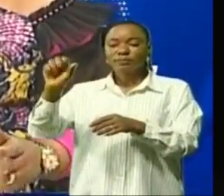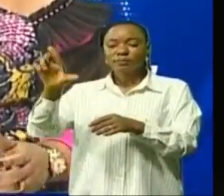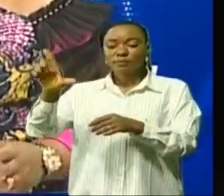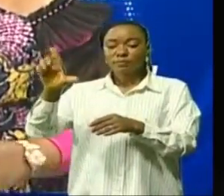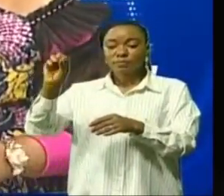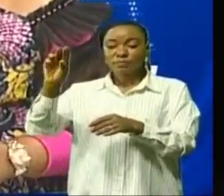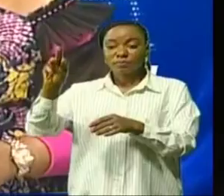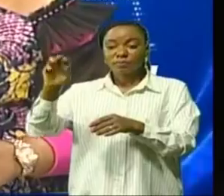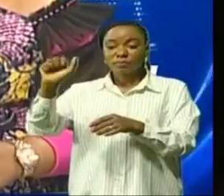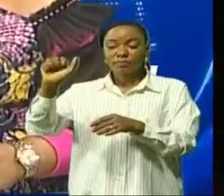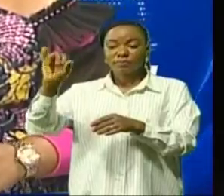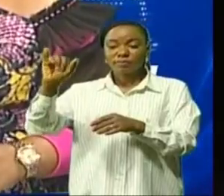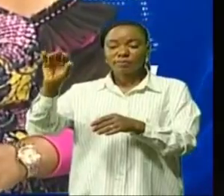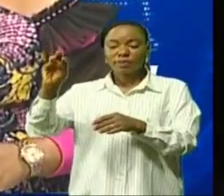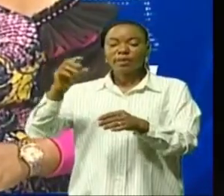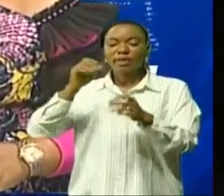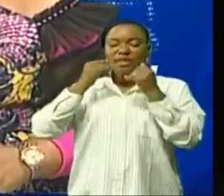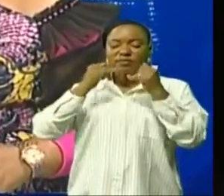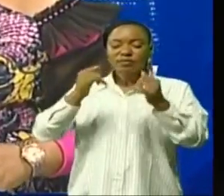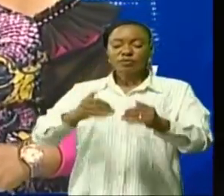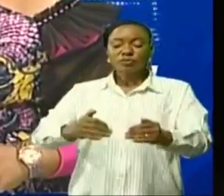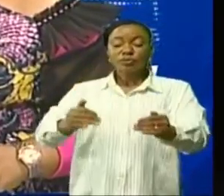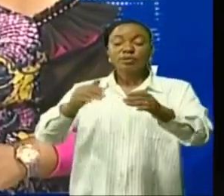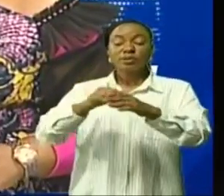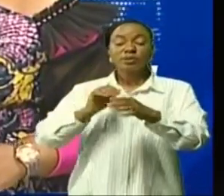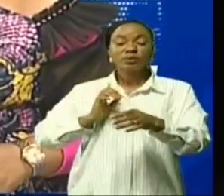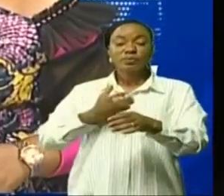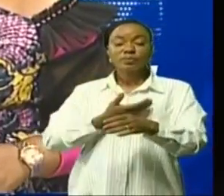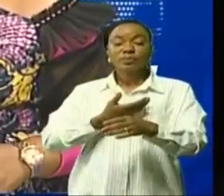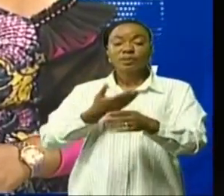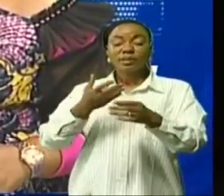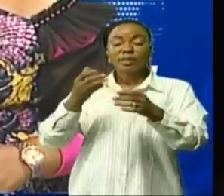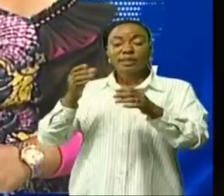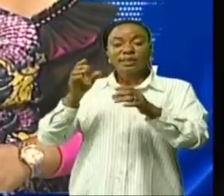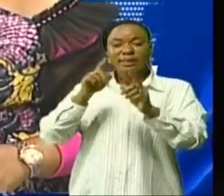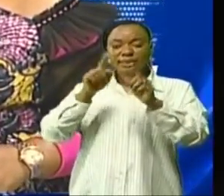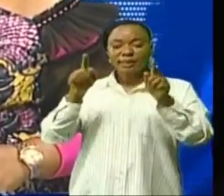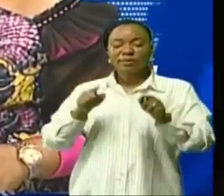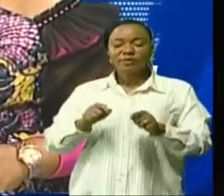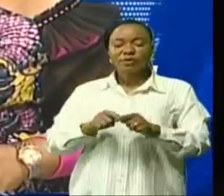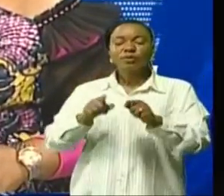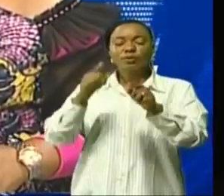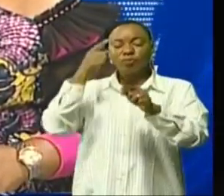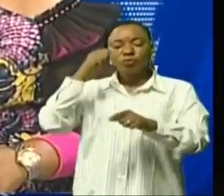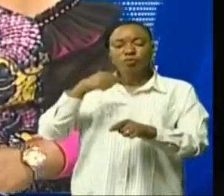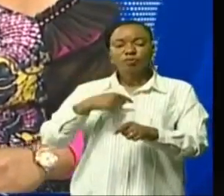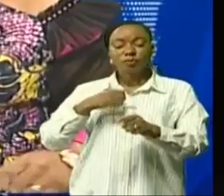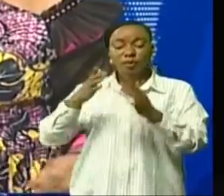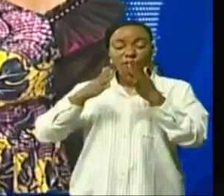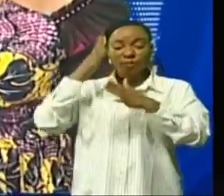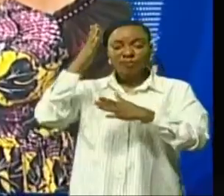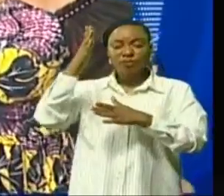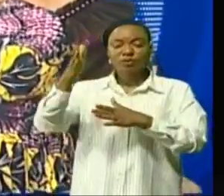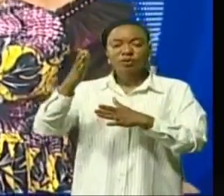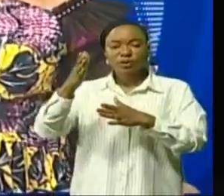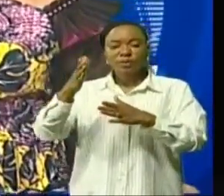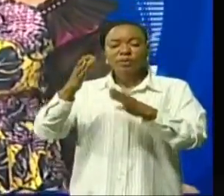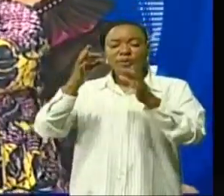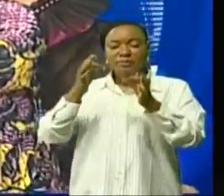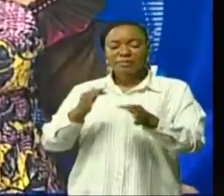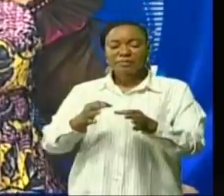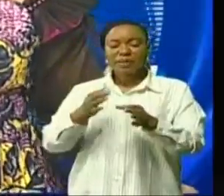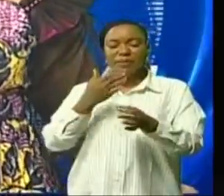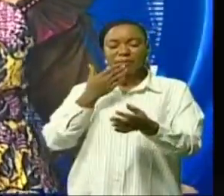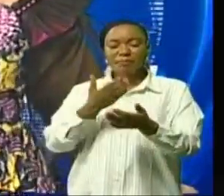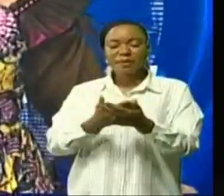sur la RTNT l'actualité continue sur nos antennes retrouvés à 23h Serge Merlin Mata moi je vous retrouve demain à